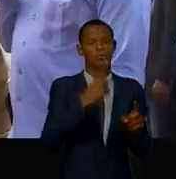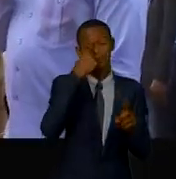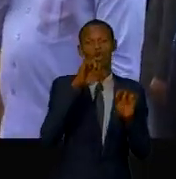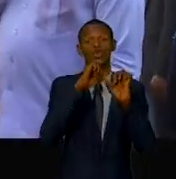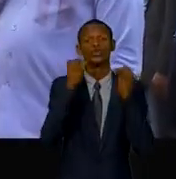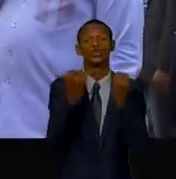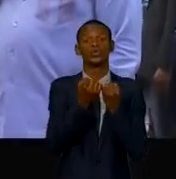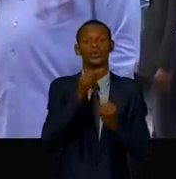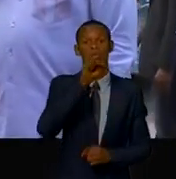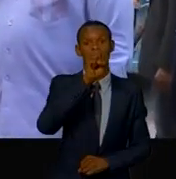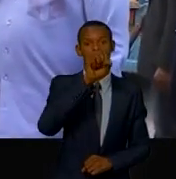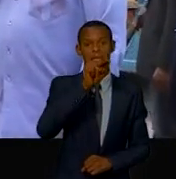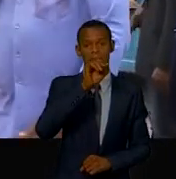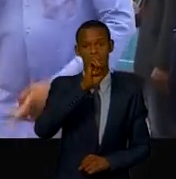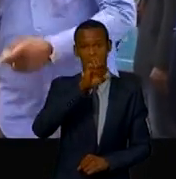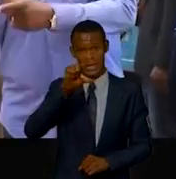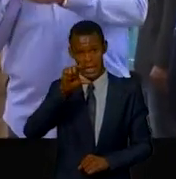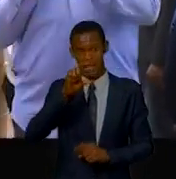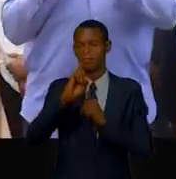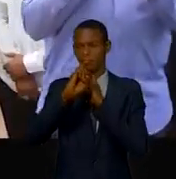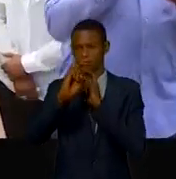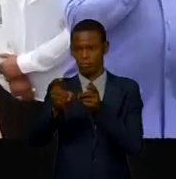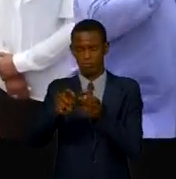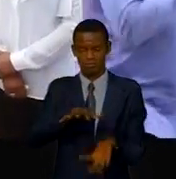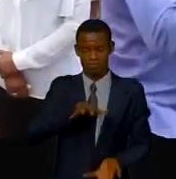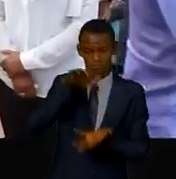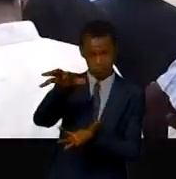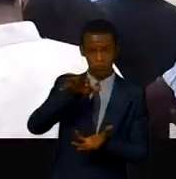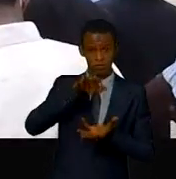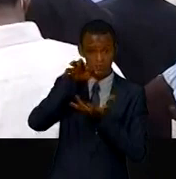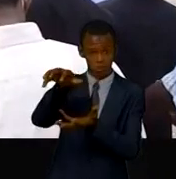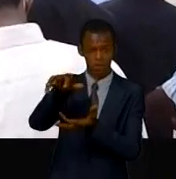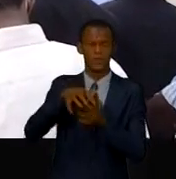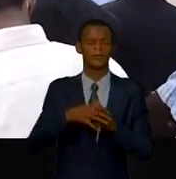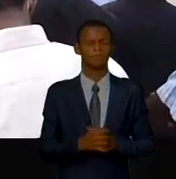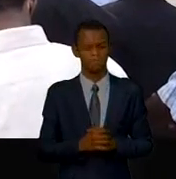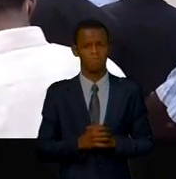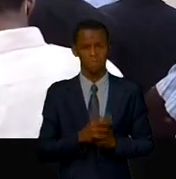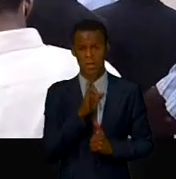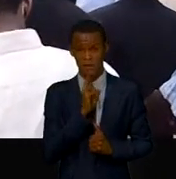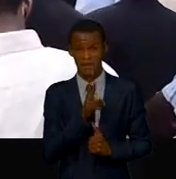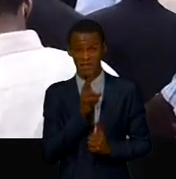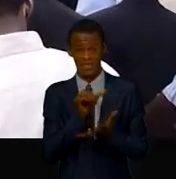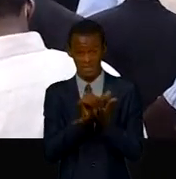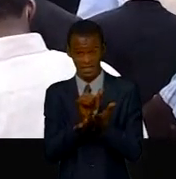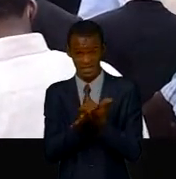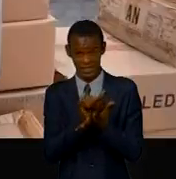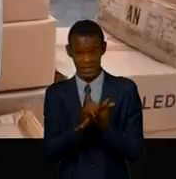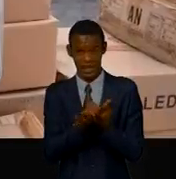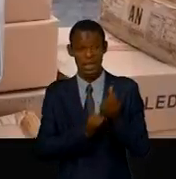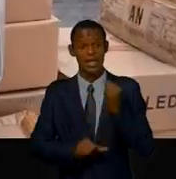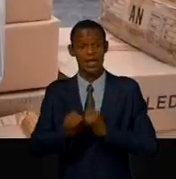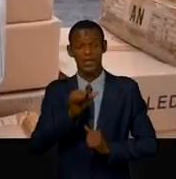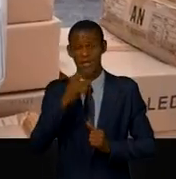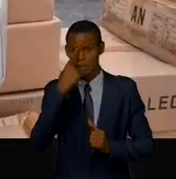lot important pouvant couvrir les besoins d'une grande distance. Dans les faits il s'agit de l'opération de réparation